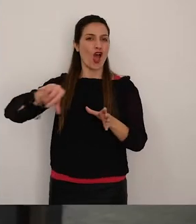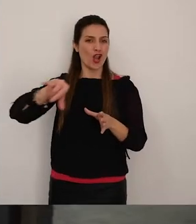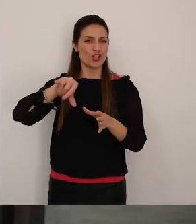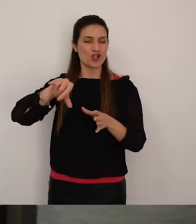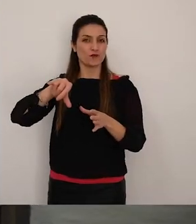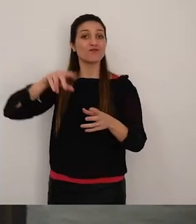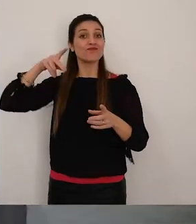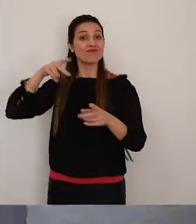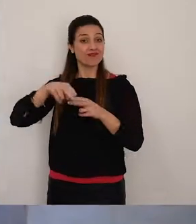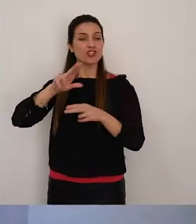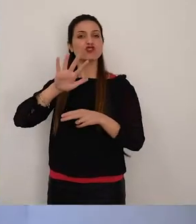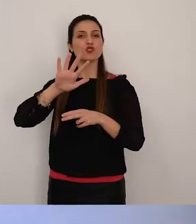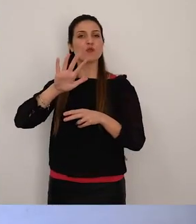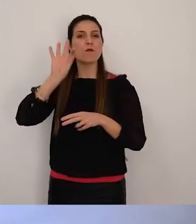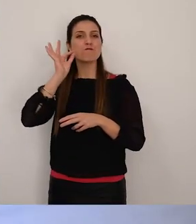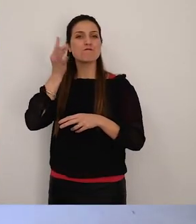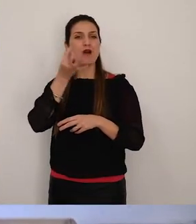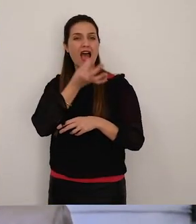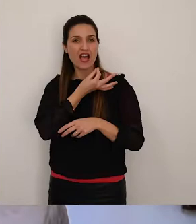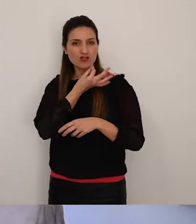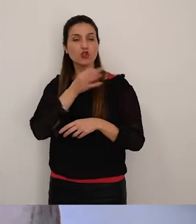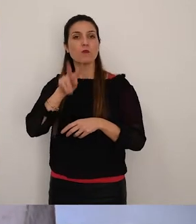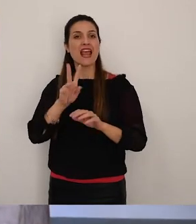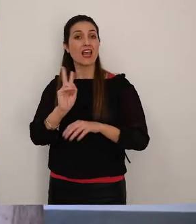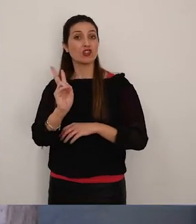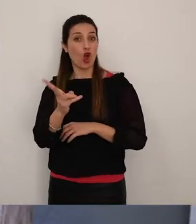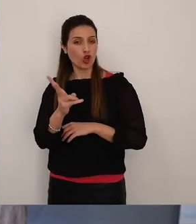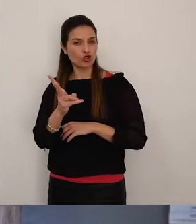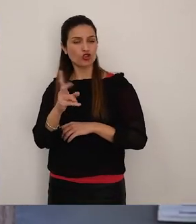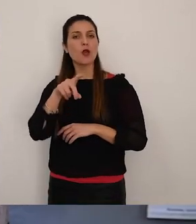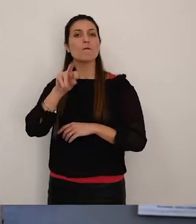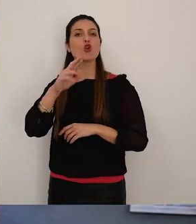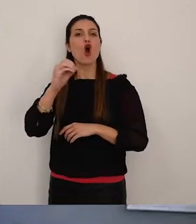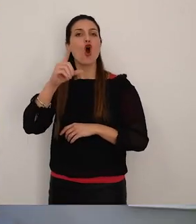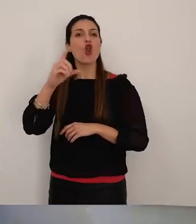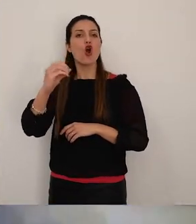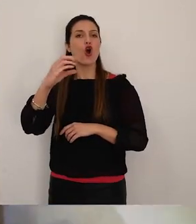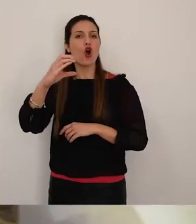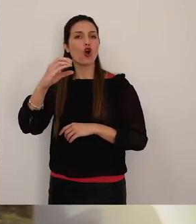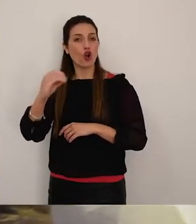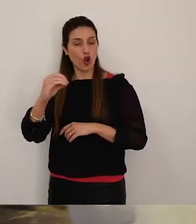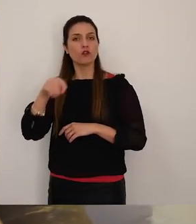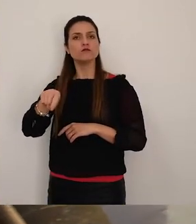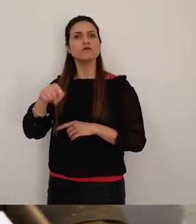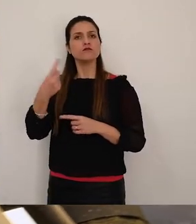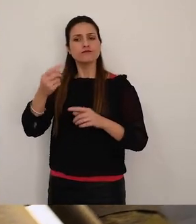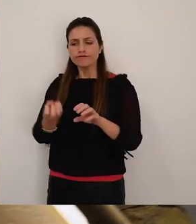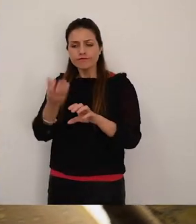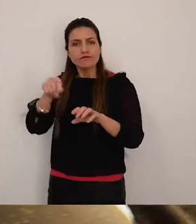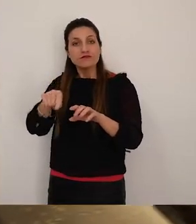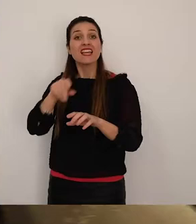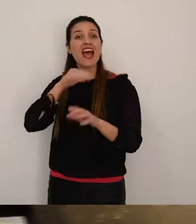Proloquo il 5 maggio 2012 dopo un attento restauro il museo sorge in un antico frantoio fortemente voluto e